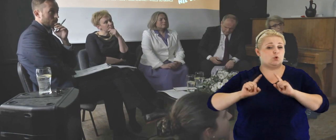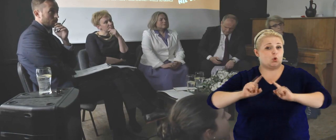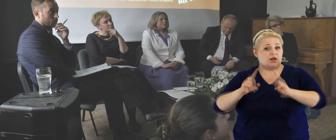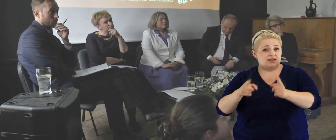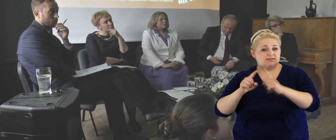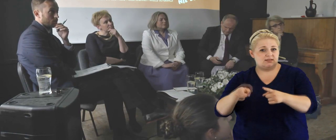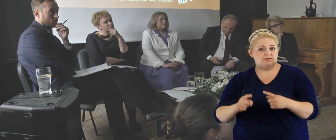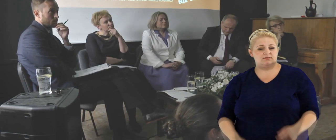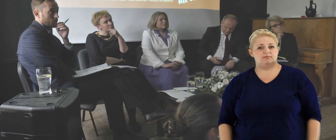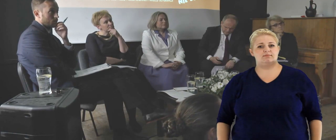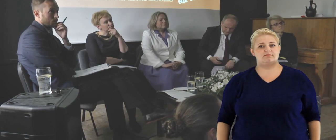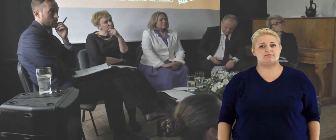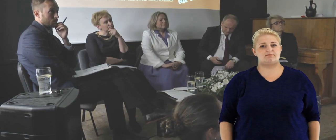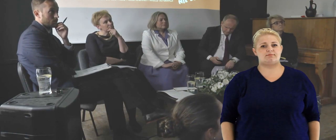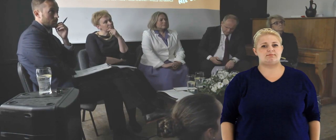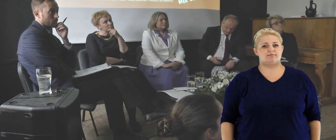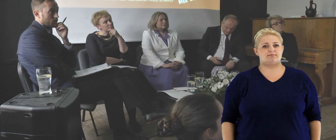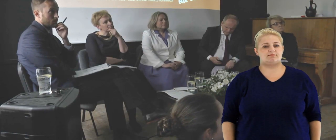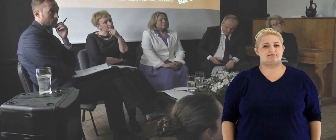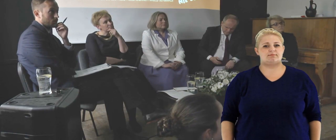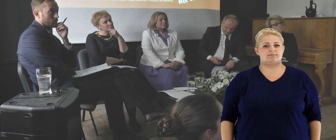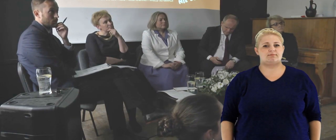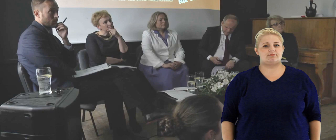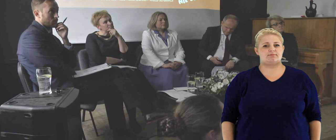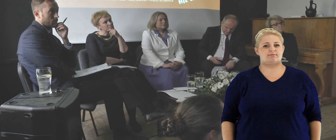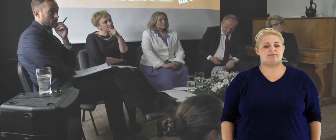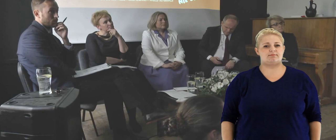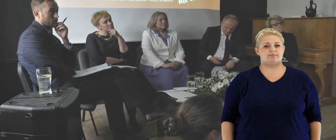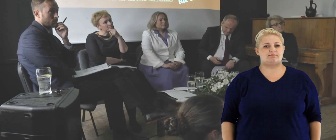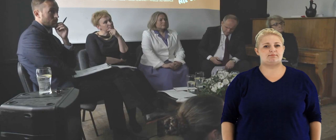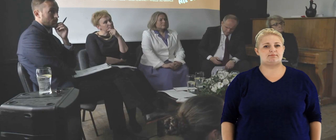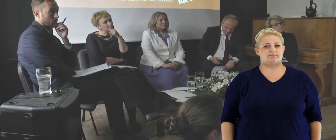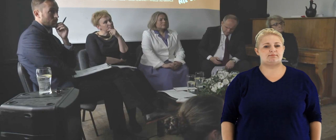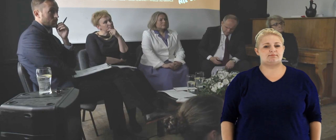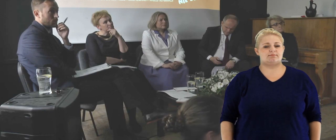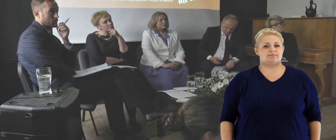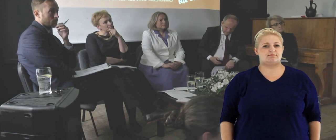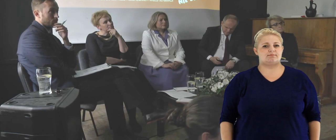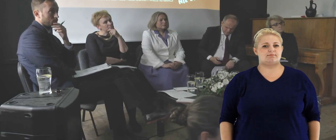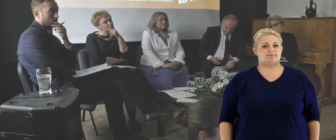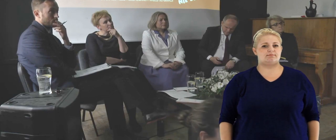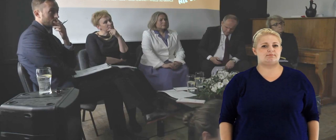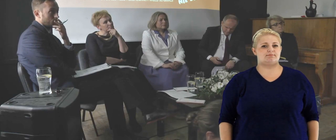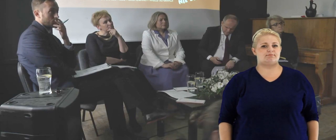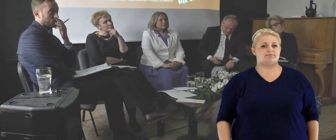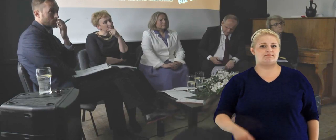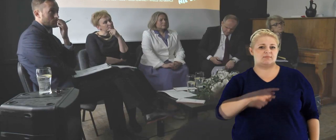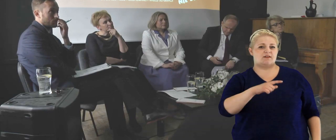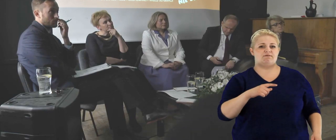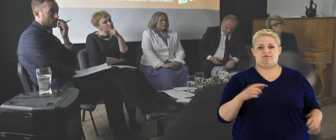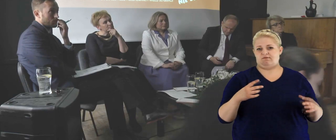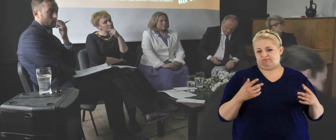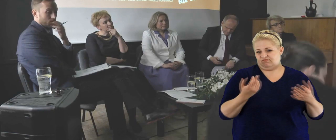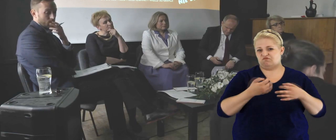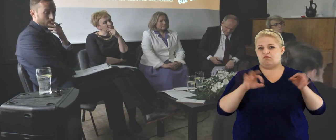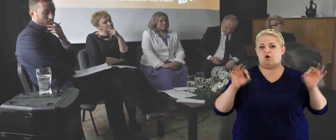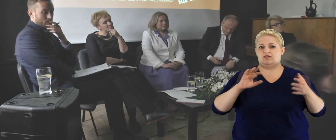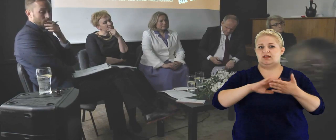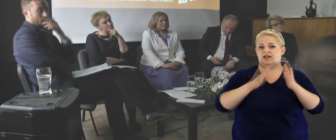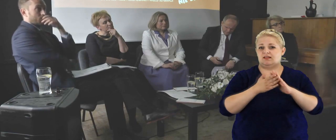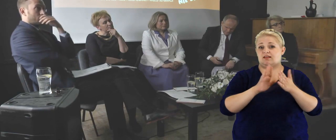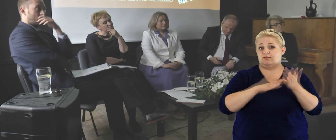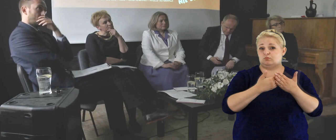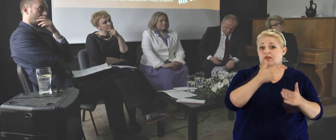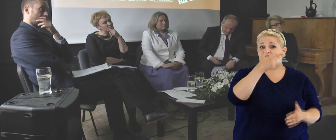spaja takie powiedzmy organizacje wolnego